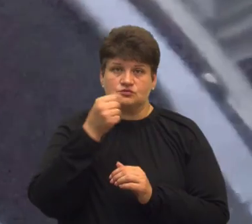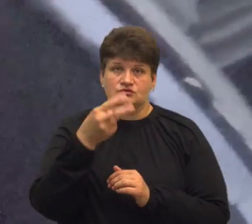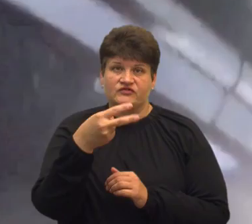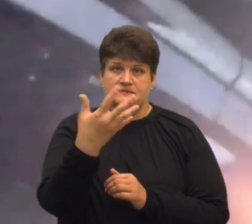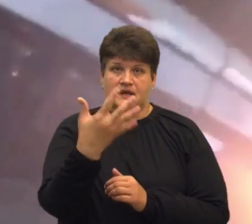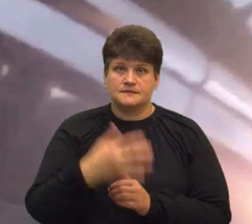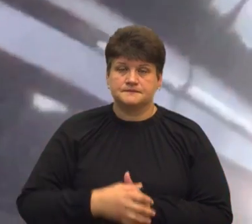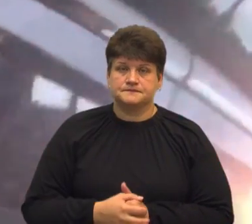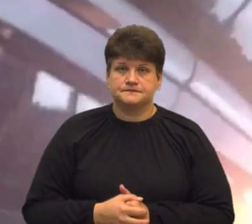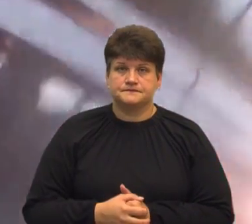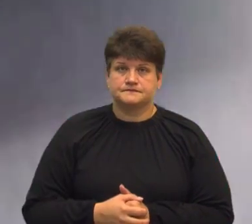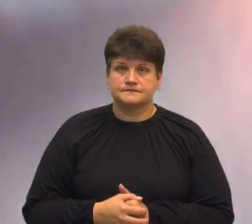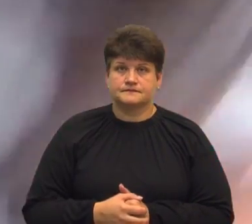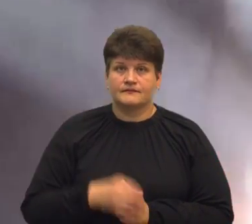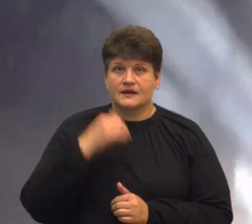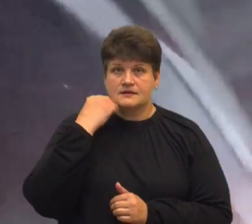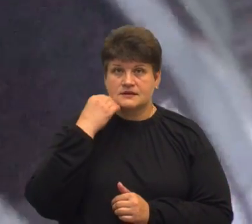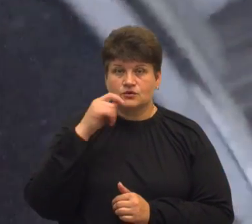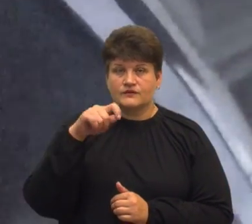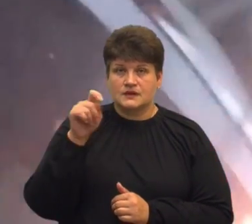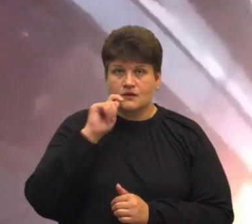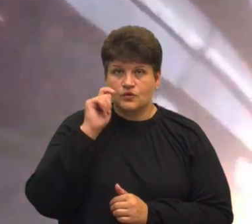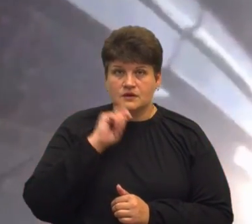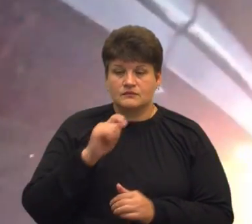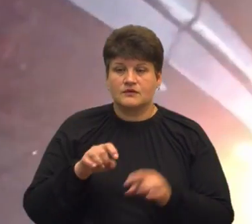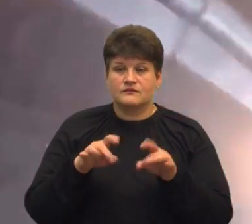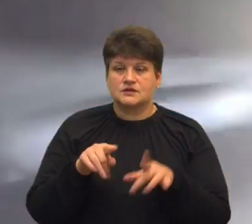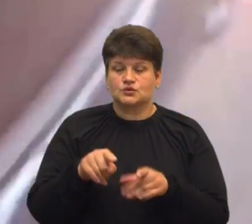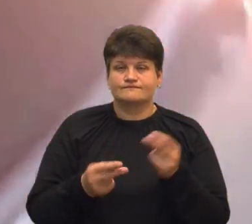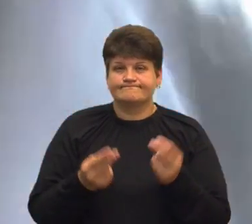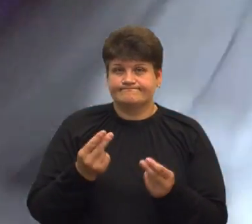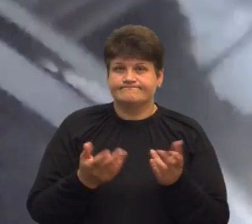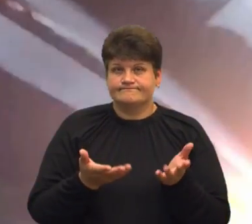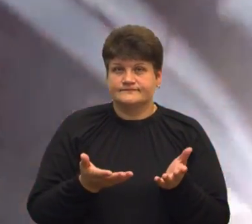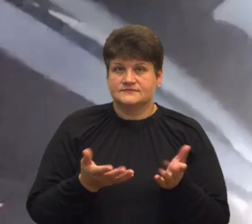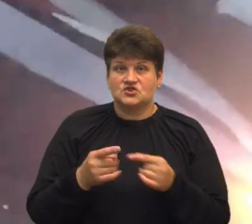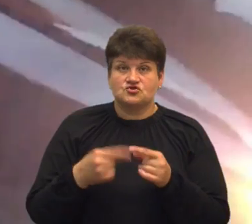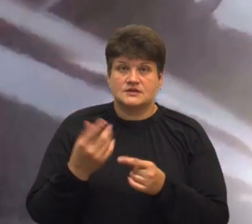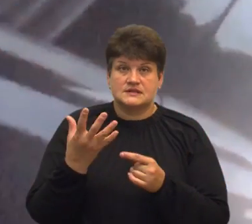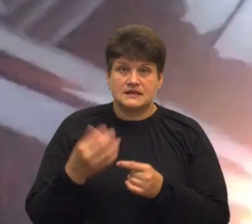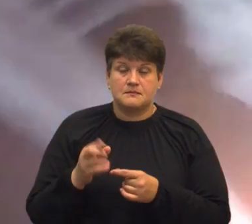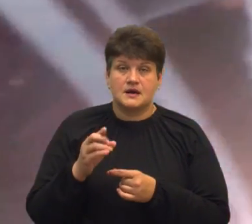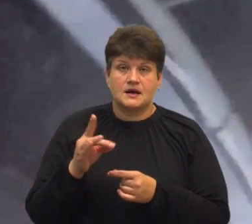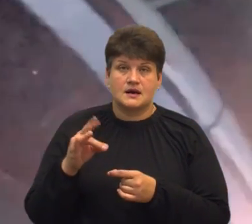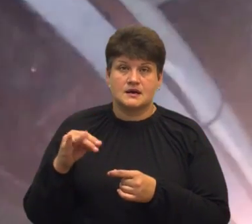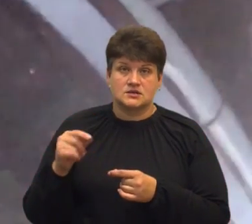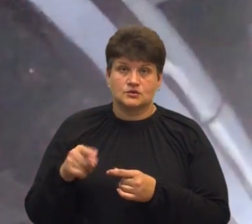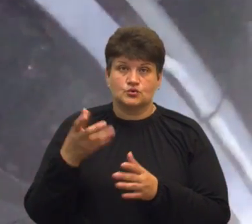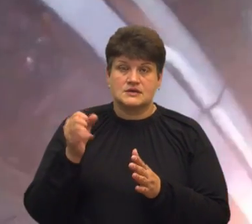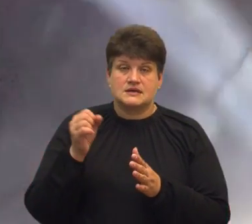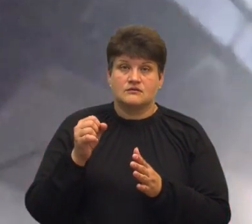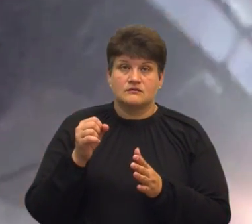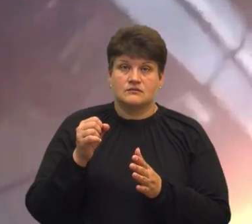Гаврилюк. Вститно, війна в країні, ви собі вирішили тут гонки влаштувати. Тут через день на Бережанській на пішохідному переході збивають людей.